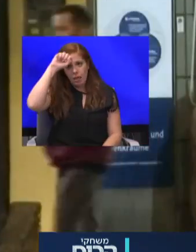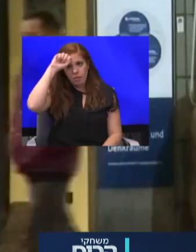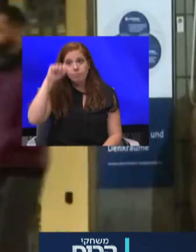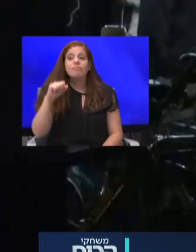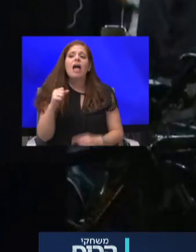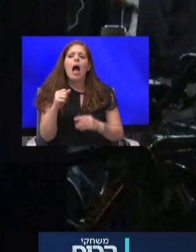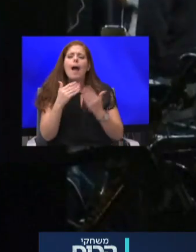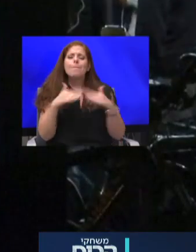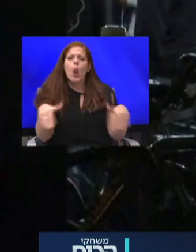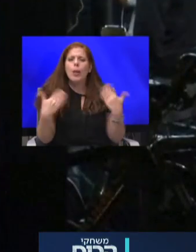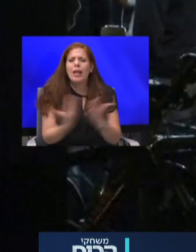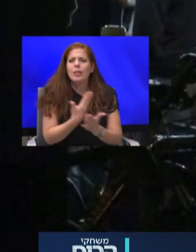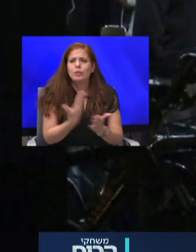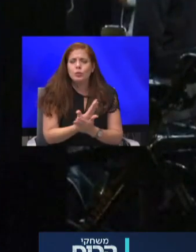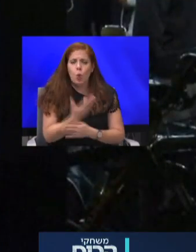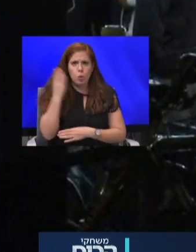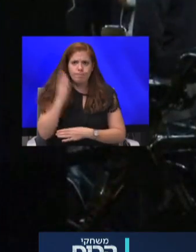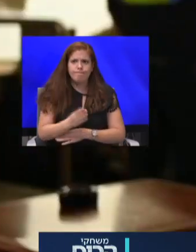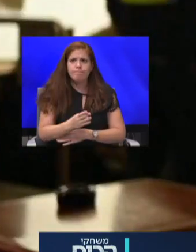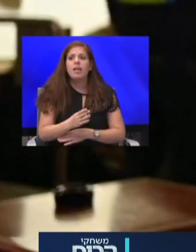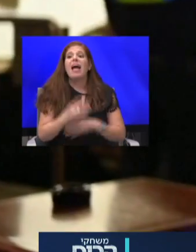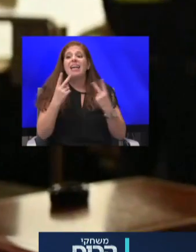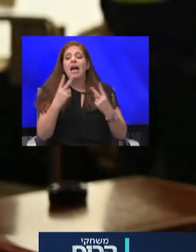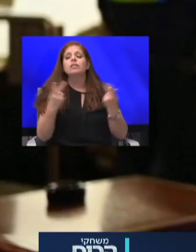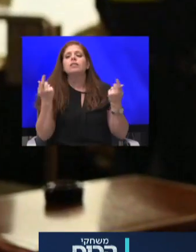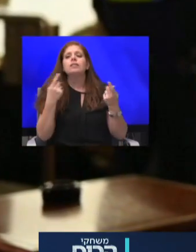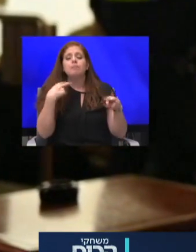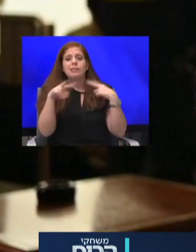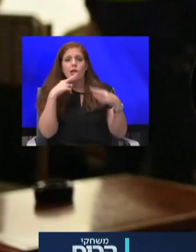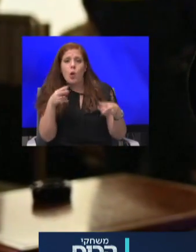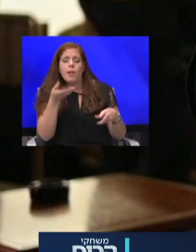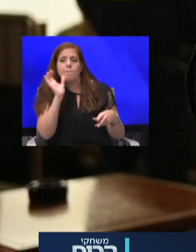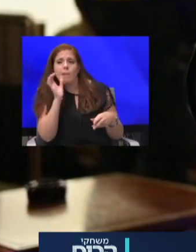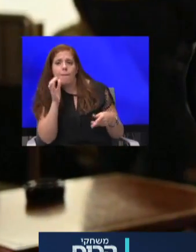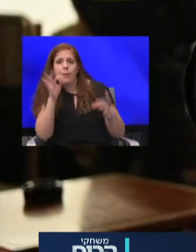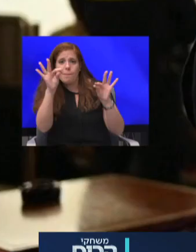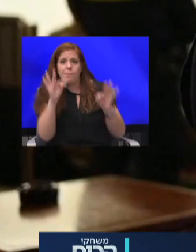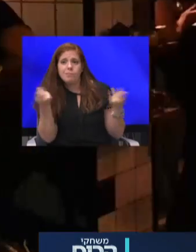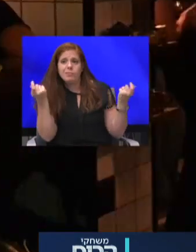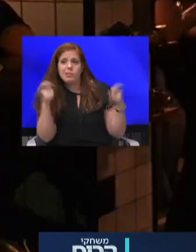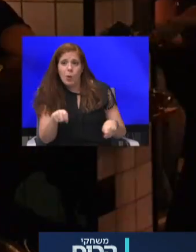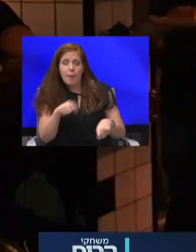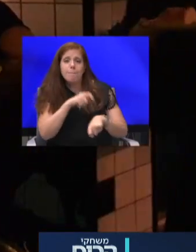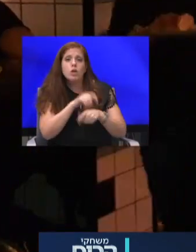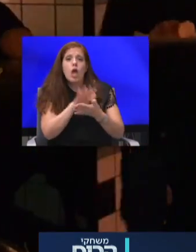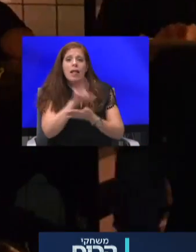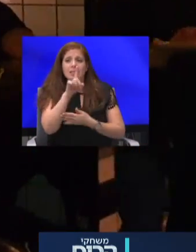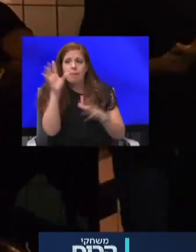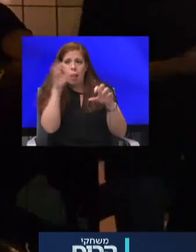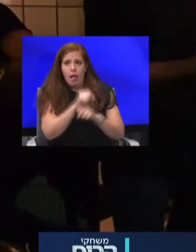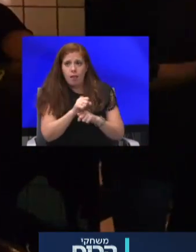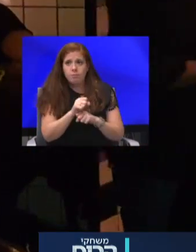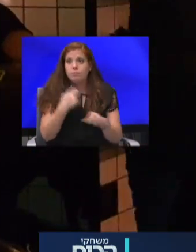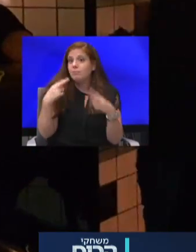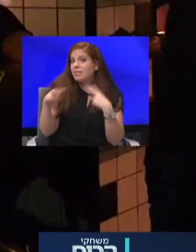העיקרית שבהן סגירת מסעדות פעם במופיצוציות בשעה 11 בלילה. מסעדות מהסוג שלי זה מאוד מאוד